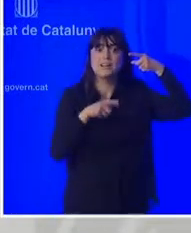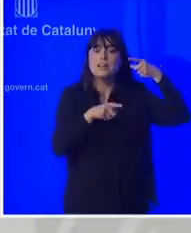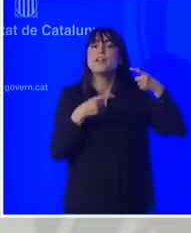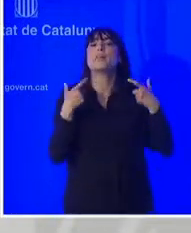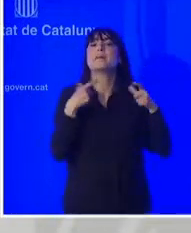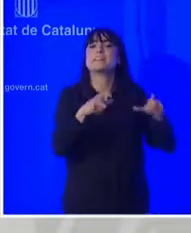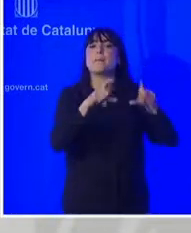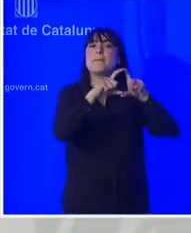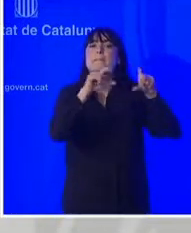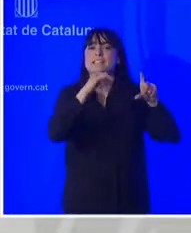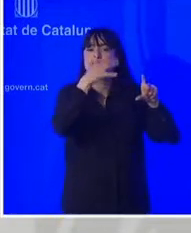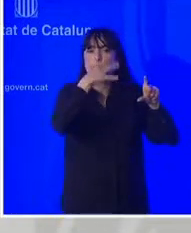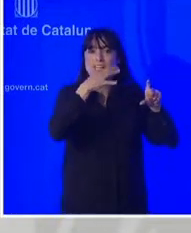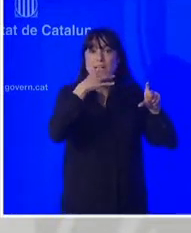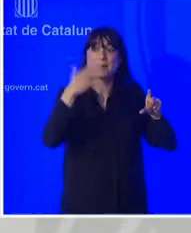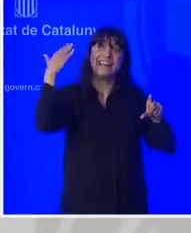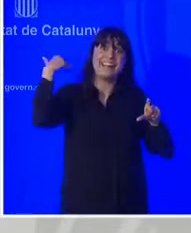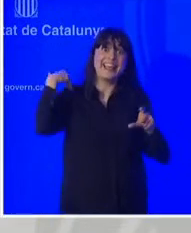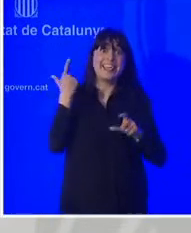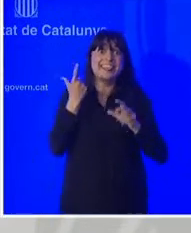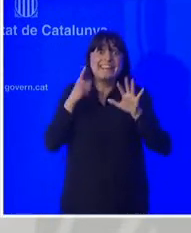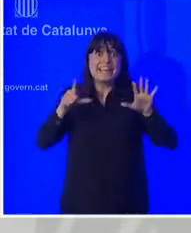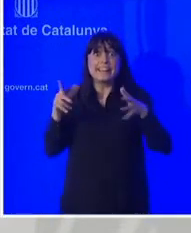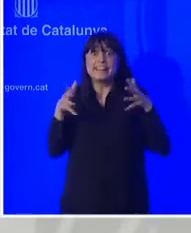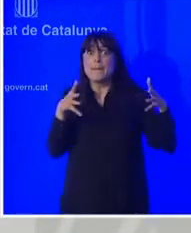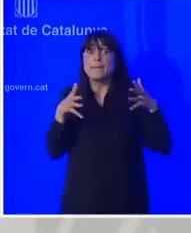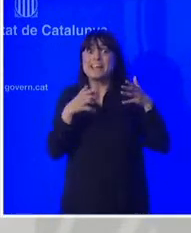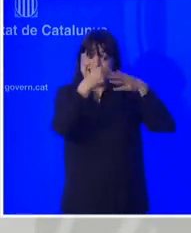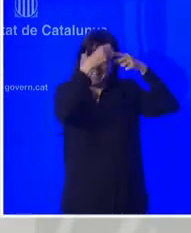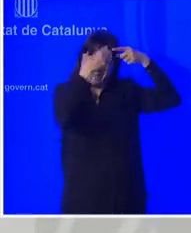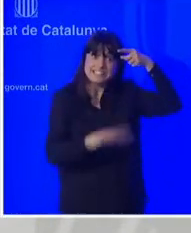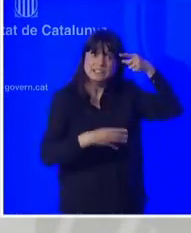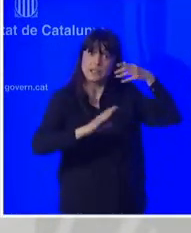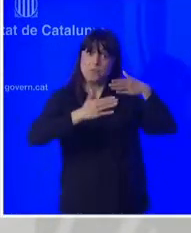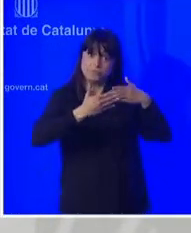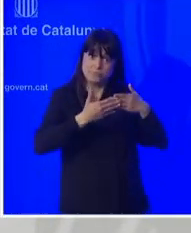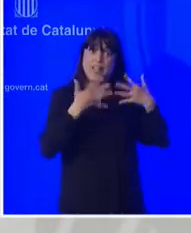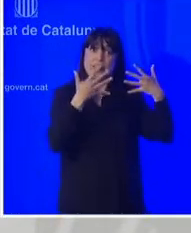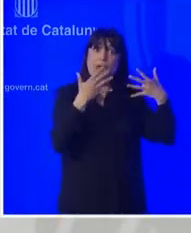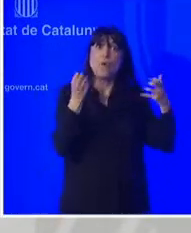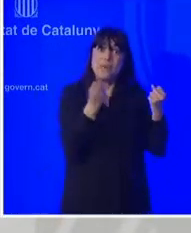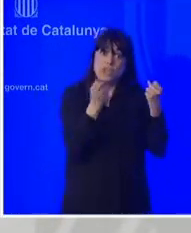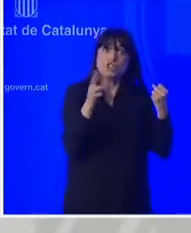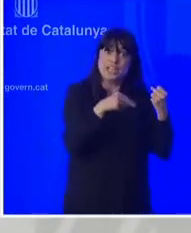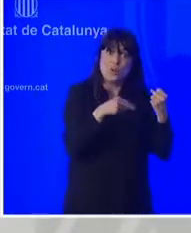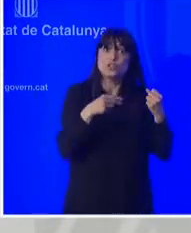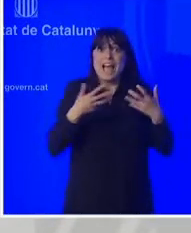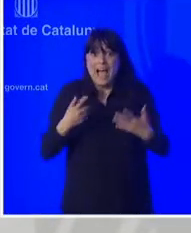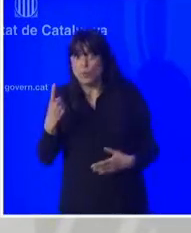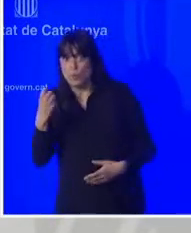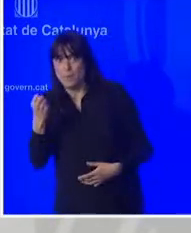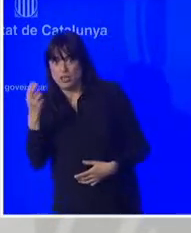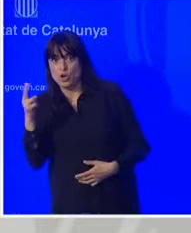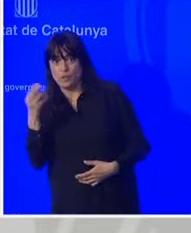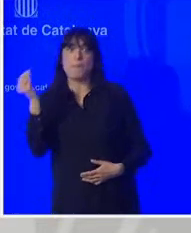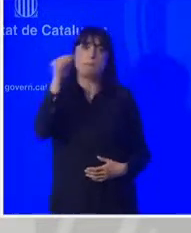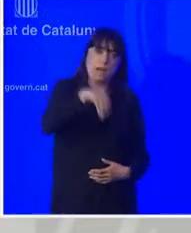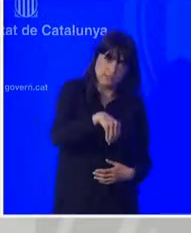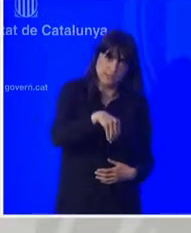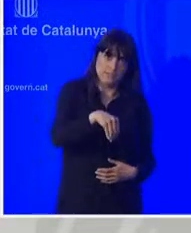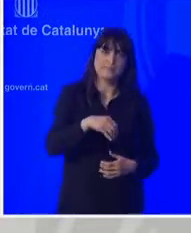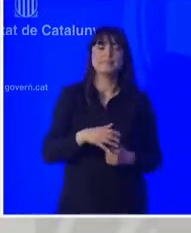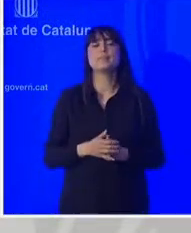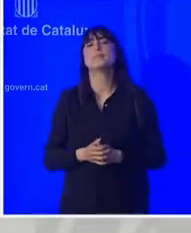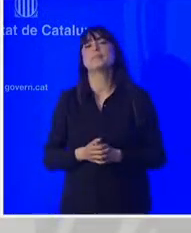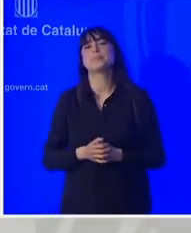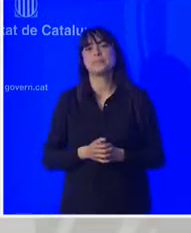tancar el 17 de març passat i que estava dotada amb 10 milions d'euros. L'ajut per a aquests locals, de 7